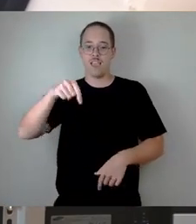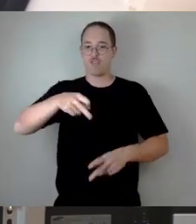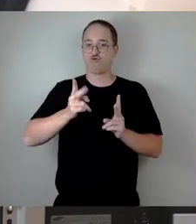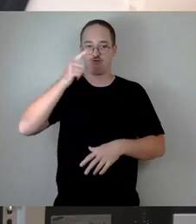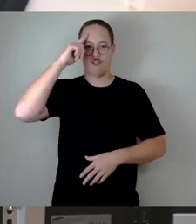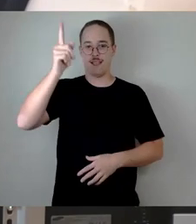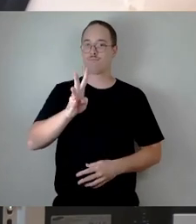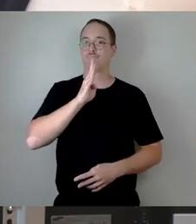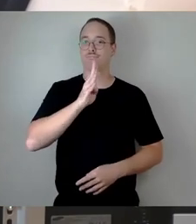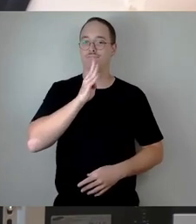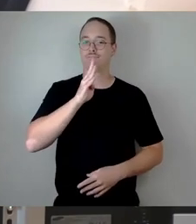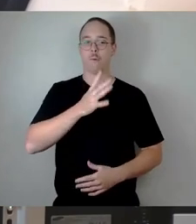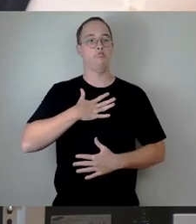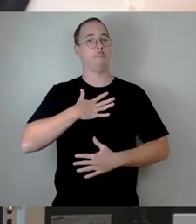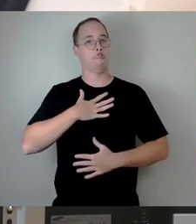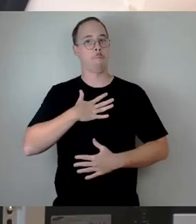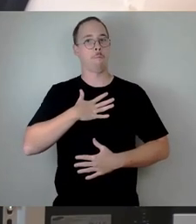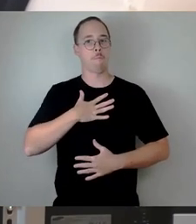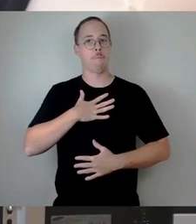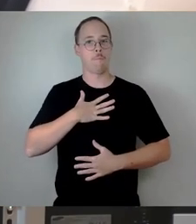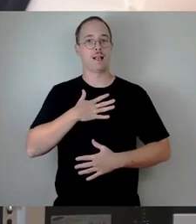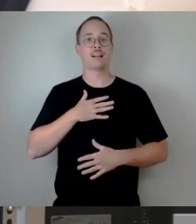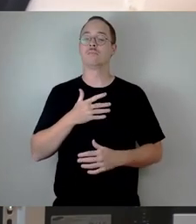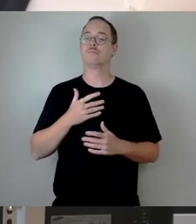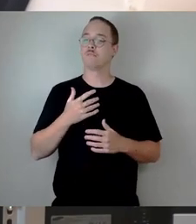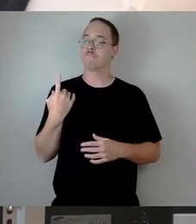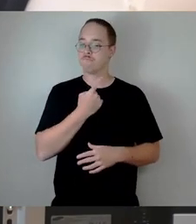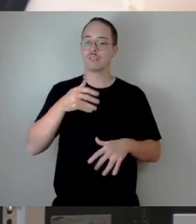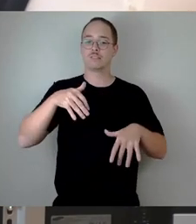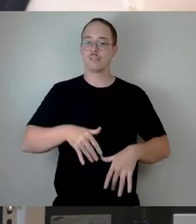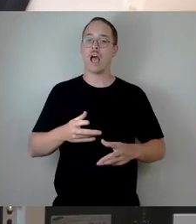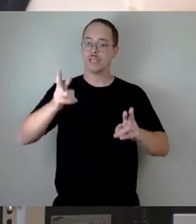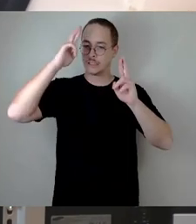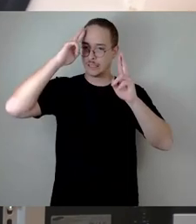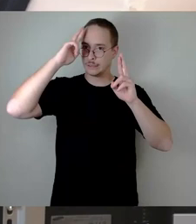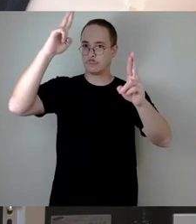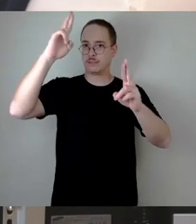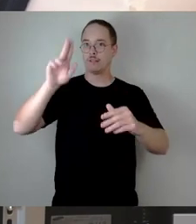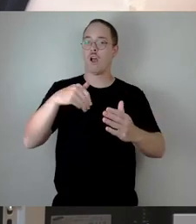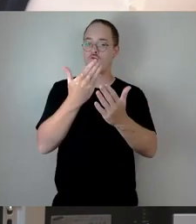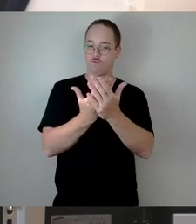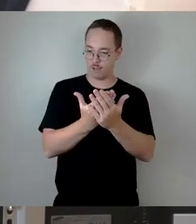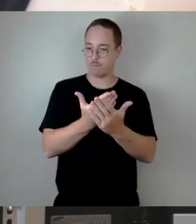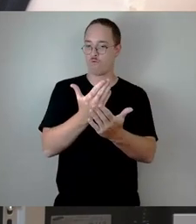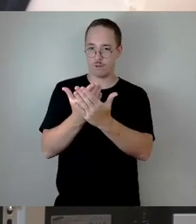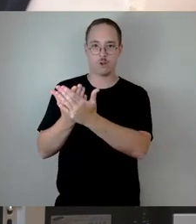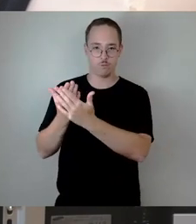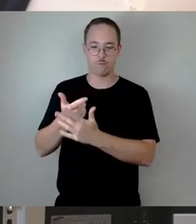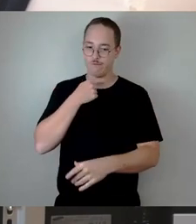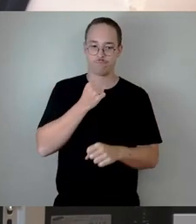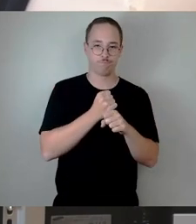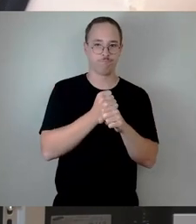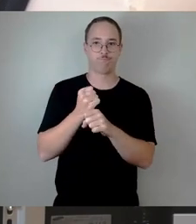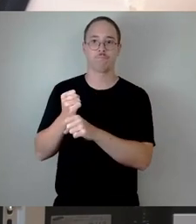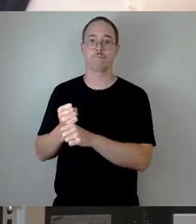Wir gehen mit großem Respekt an unsere Aufgaben. Wir freuen uns, dass wir in den nächsten fünf Jahren